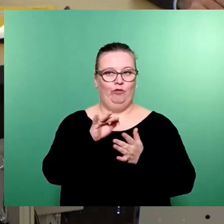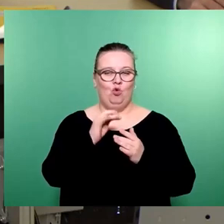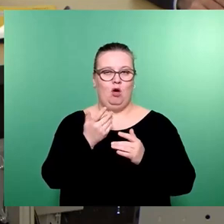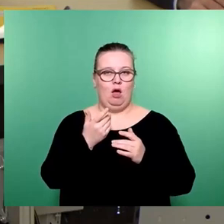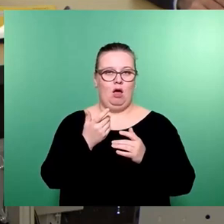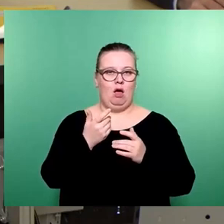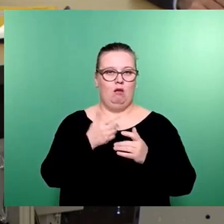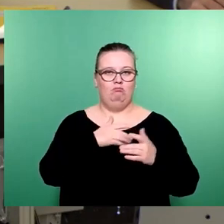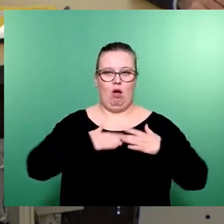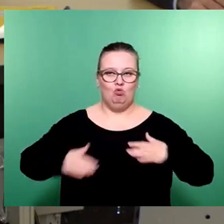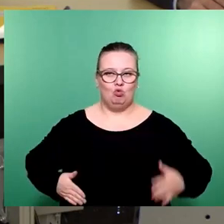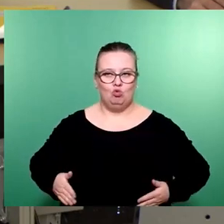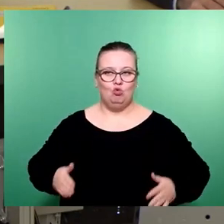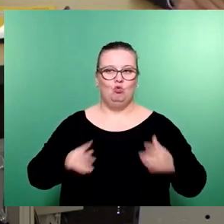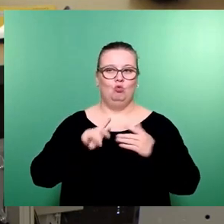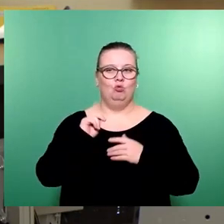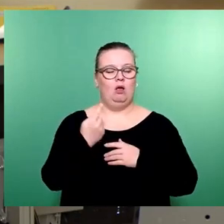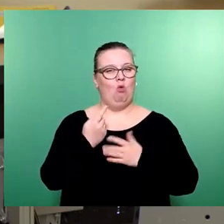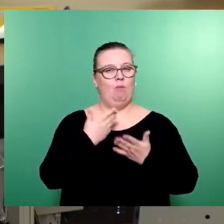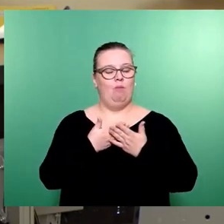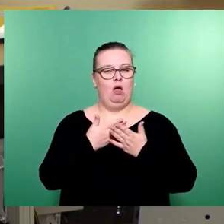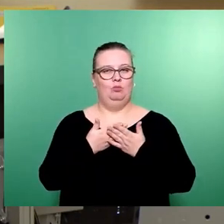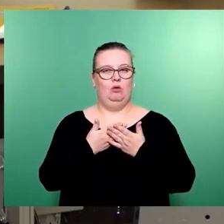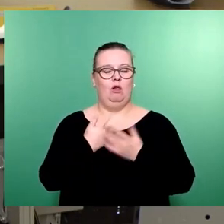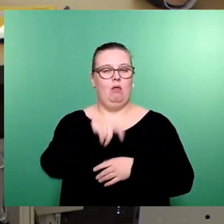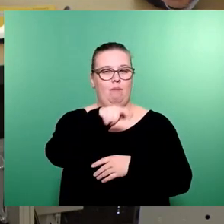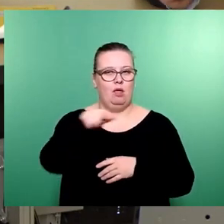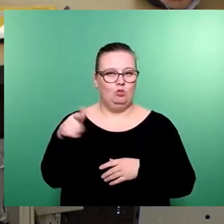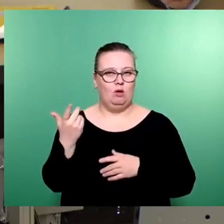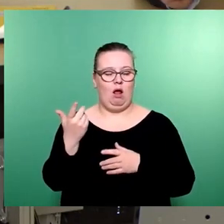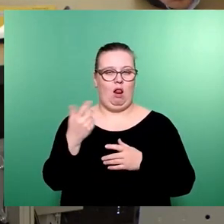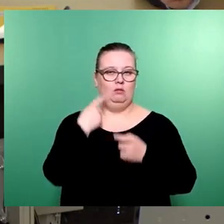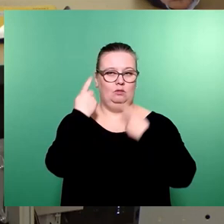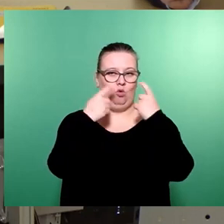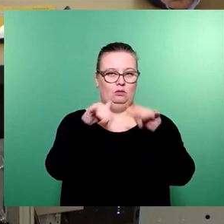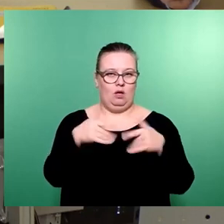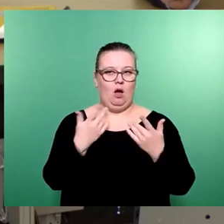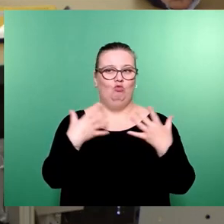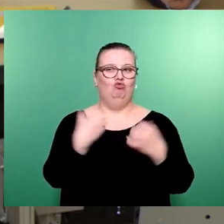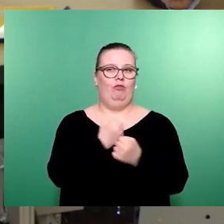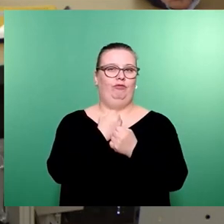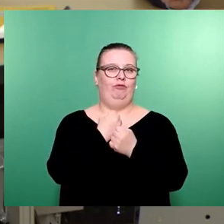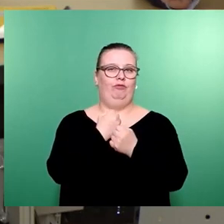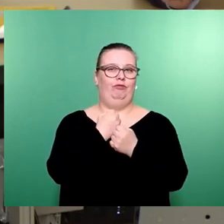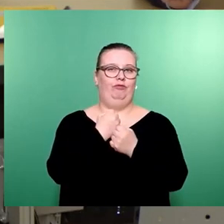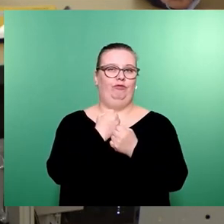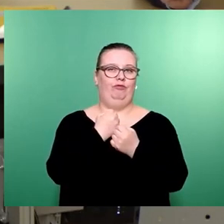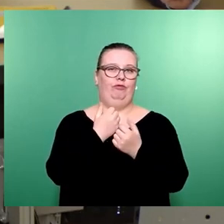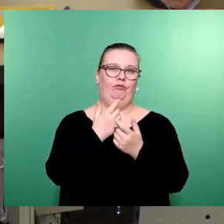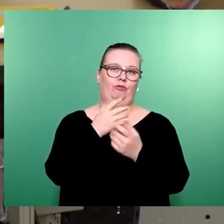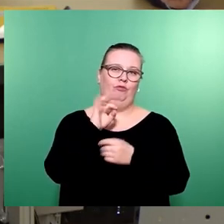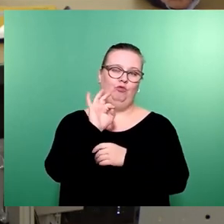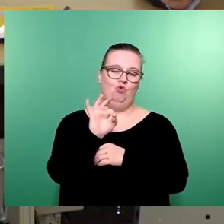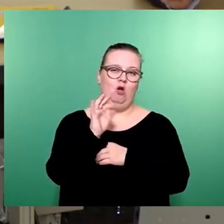sondern auch, dass wir, weil wir dort Personalsorgen tatsächlich haben, es auch gelungen ist, hier für den